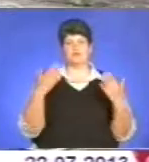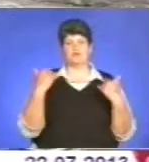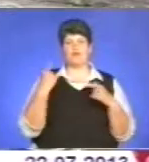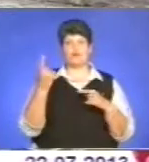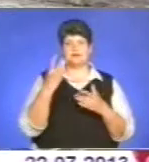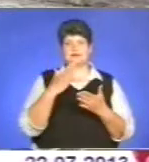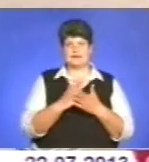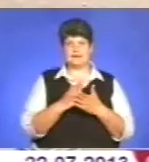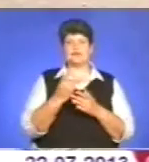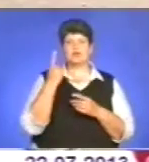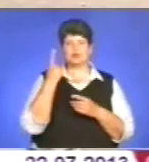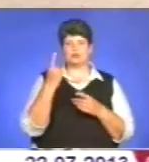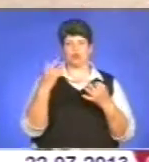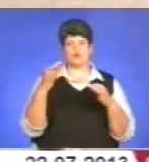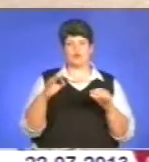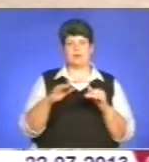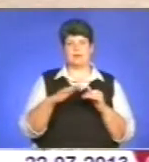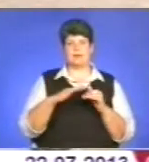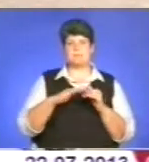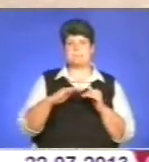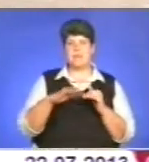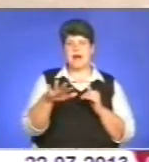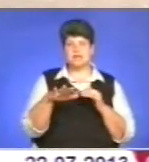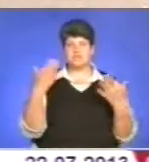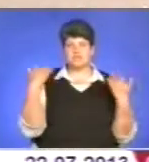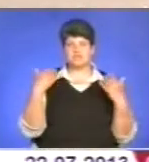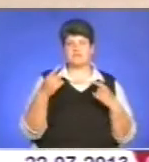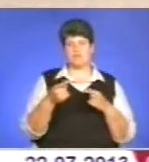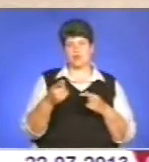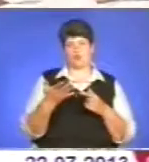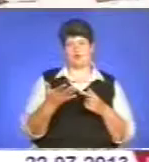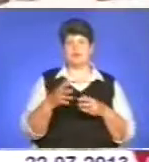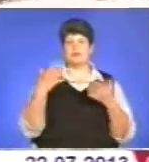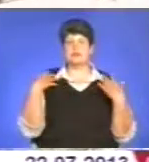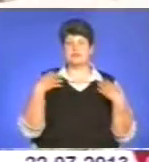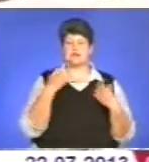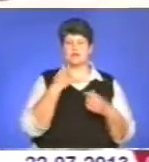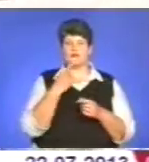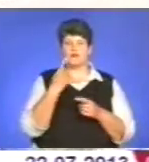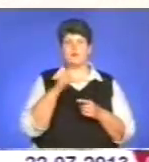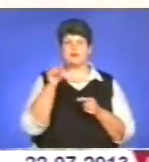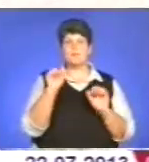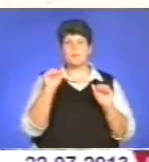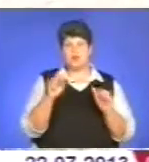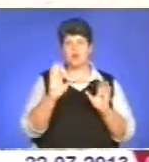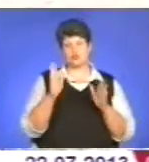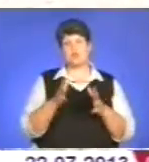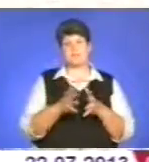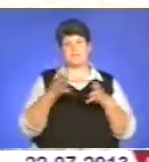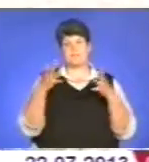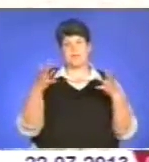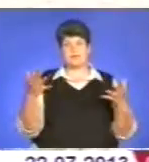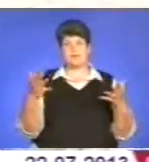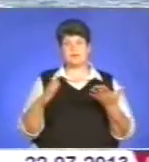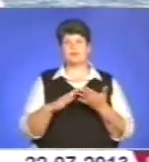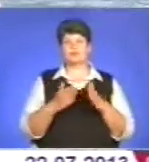один паспортизований пляж – у Тернополі. Але начальник рятувально-водолазної служби стверджує, що їх могло би бути більше, адже